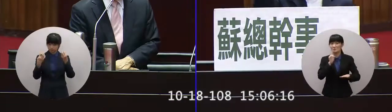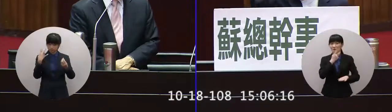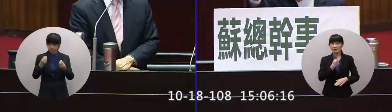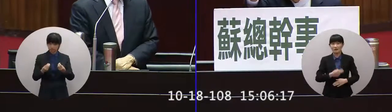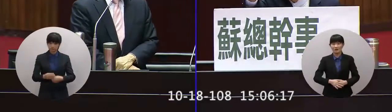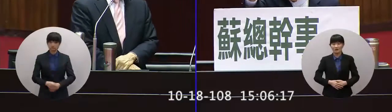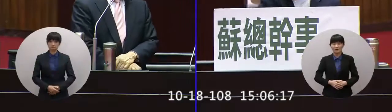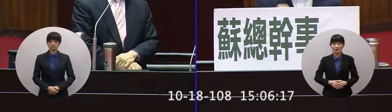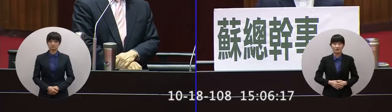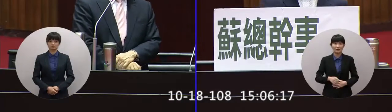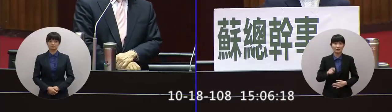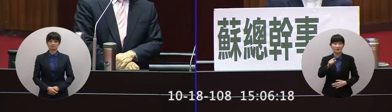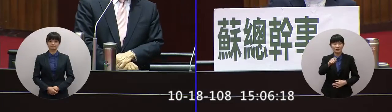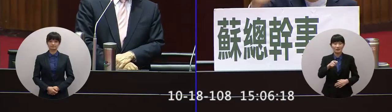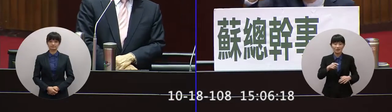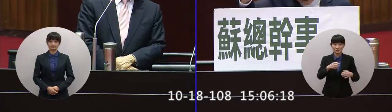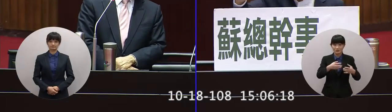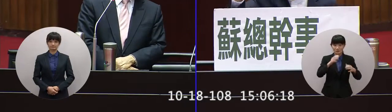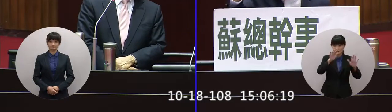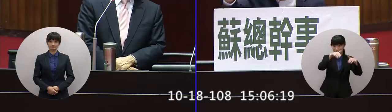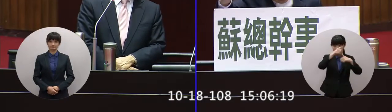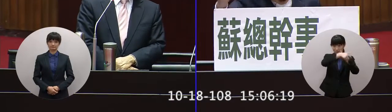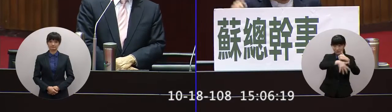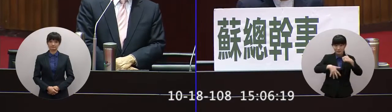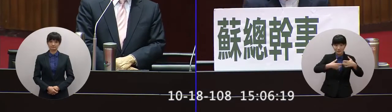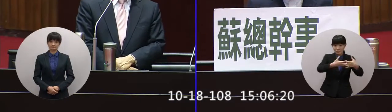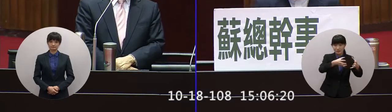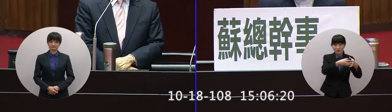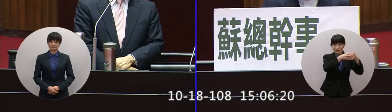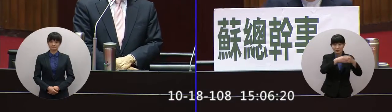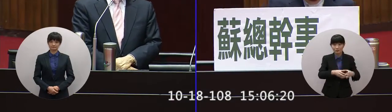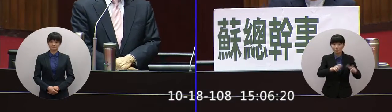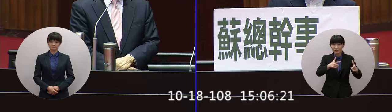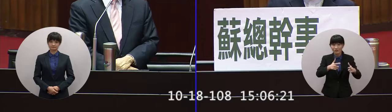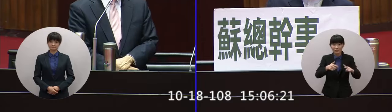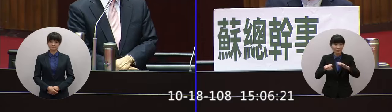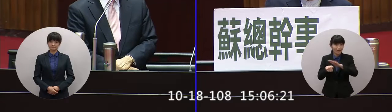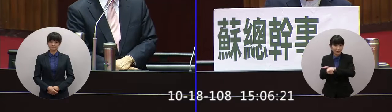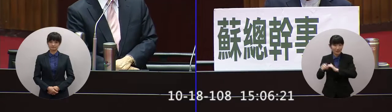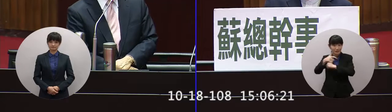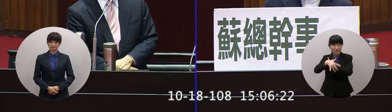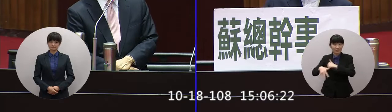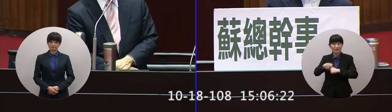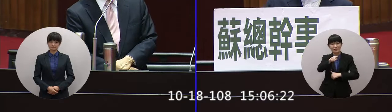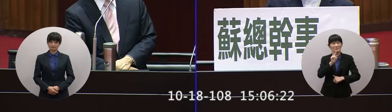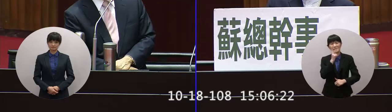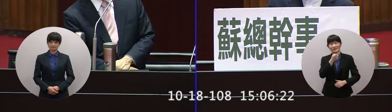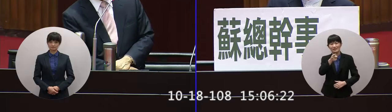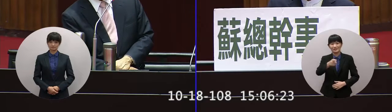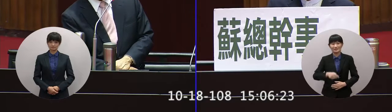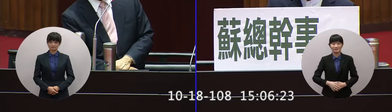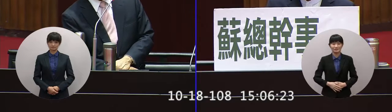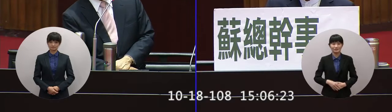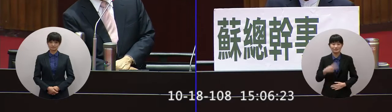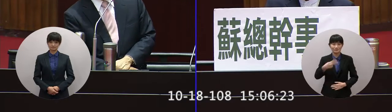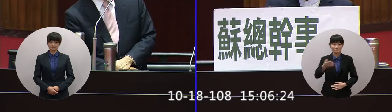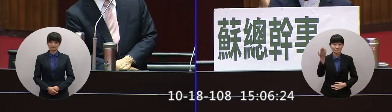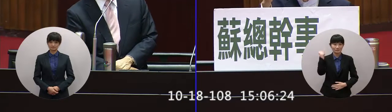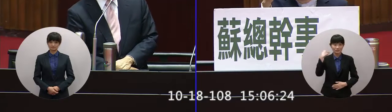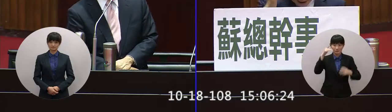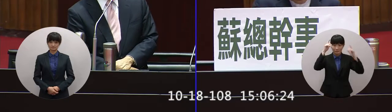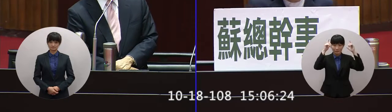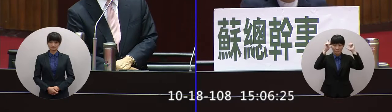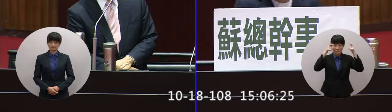主隔不叫入隔你怎麼好意思講好沒關係你怎麼說來結果陳曲啊